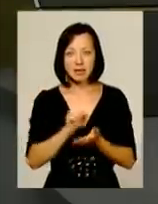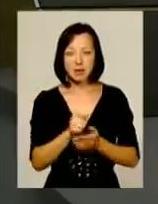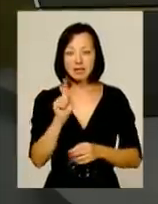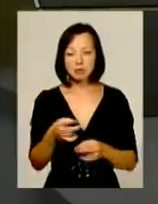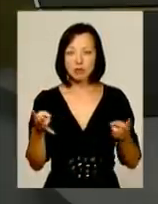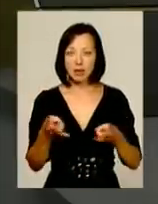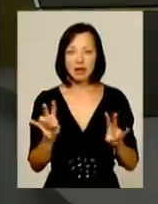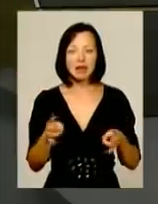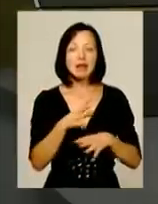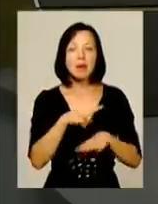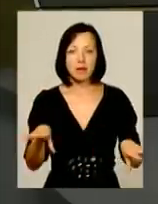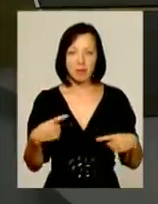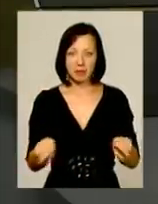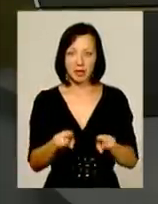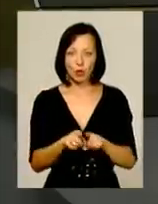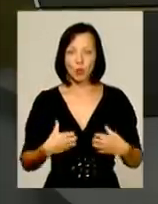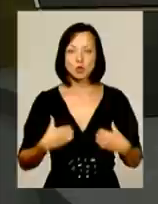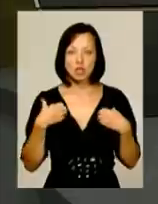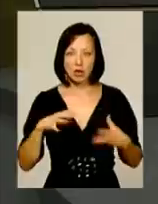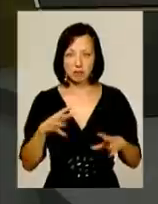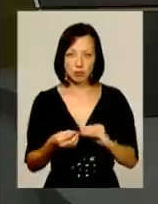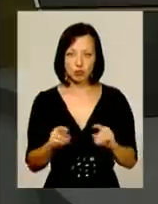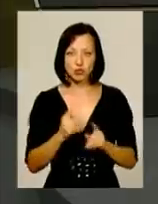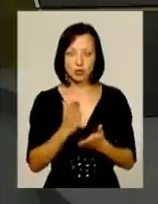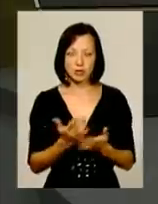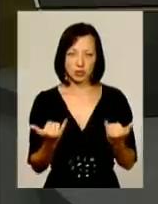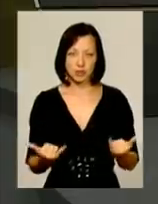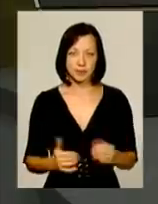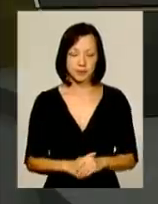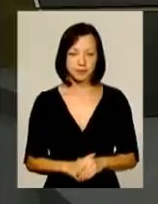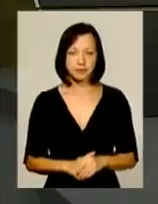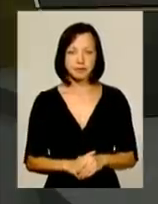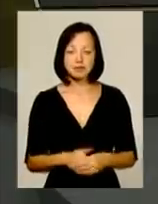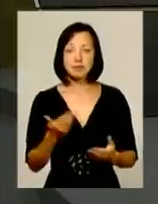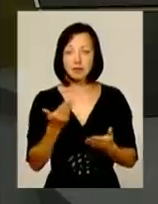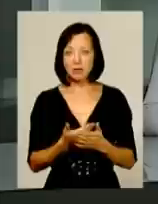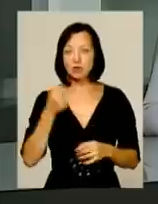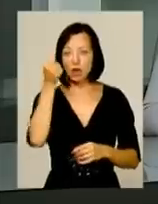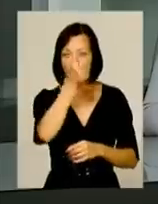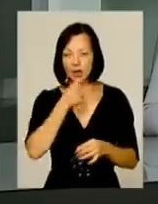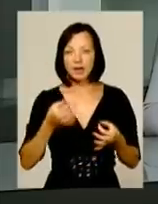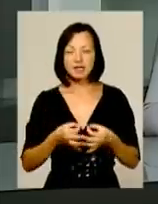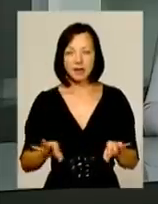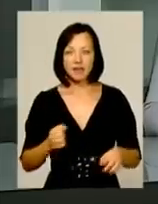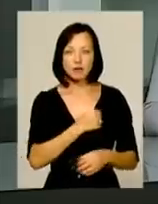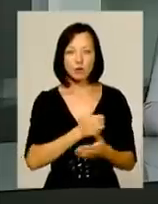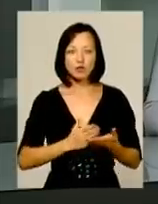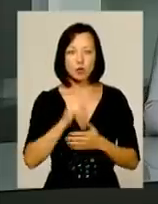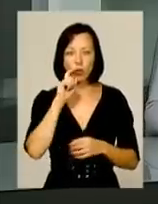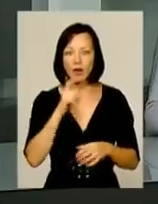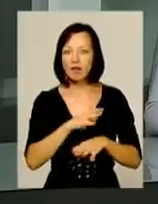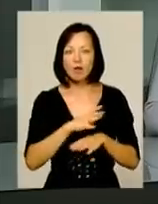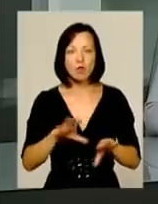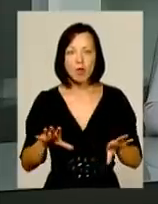треба, то не було б таких ужасаючих последствий того, що зараз є. А отже, за роки незалежності військова служба в Україні не була